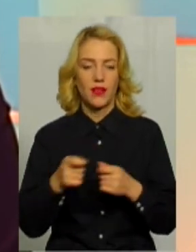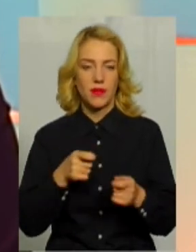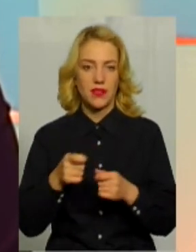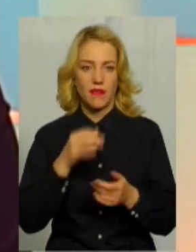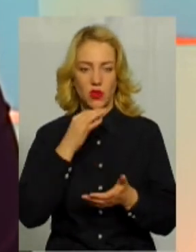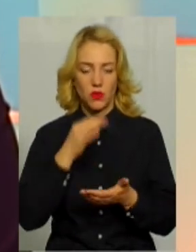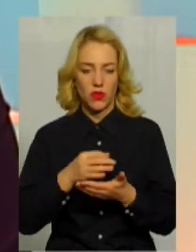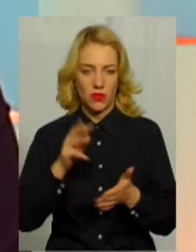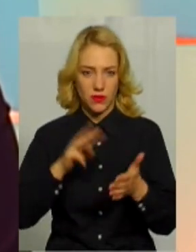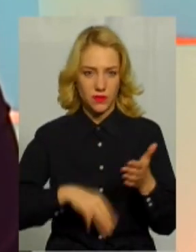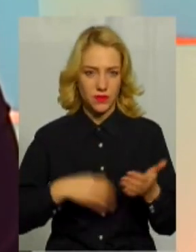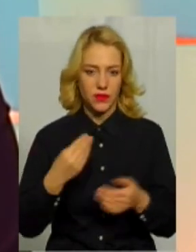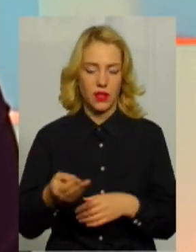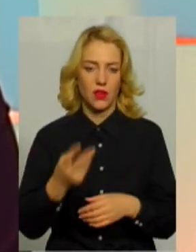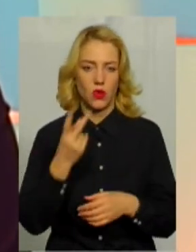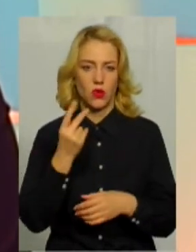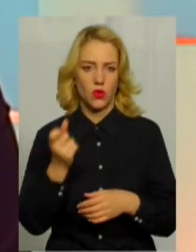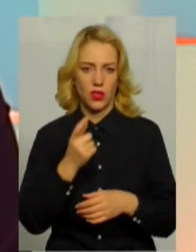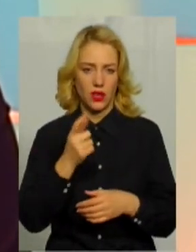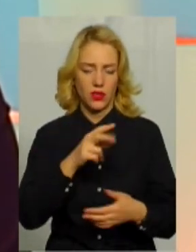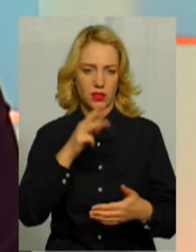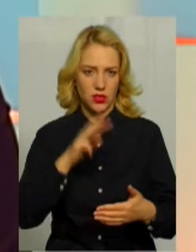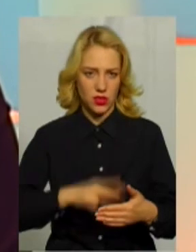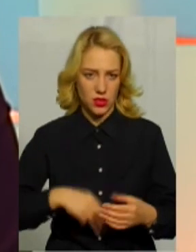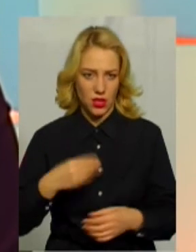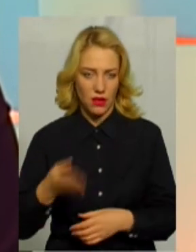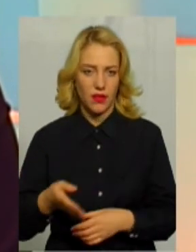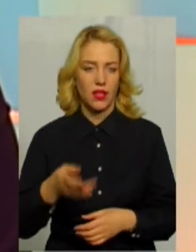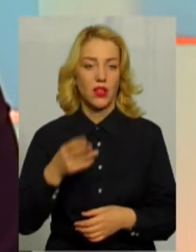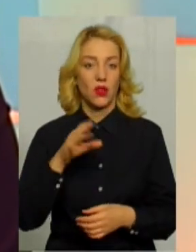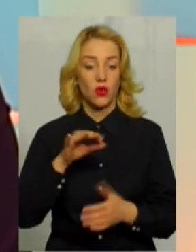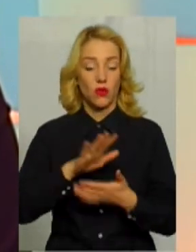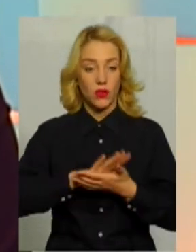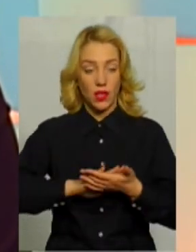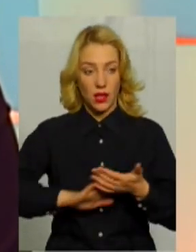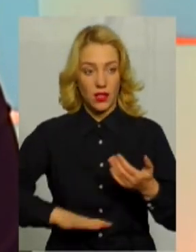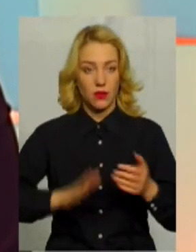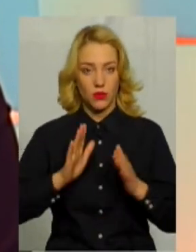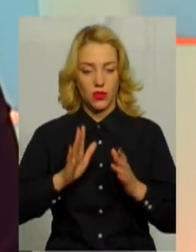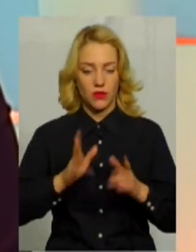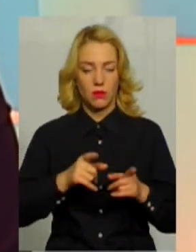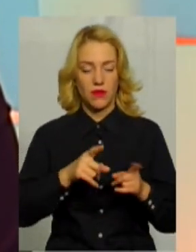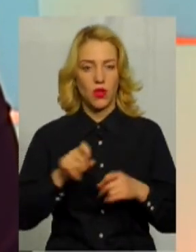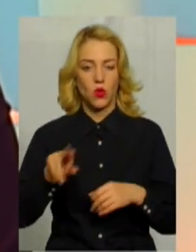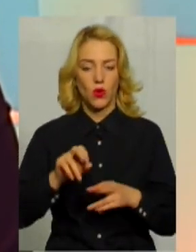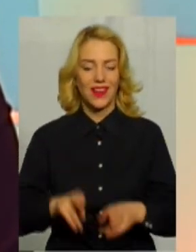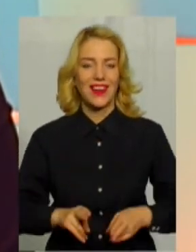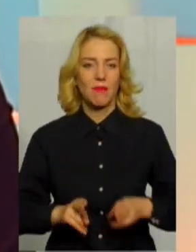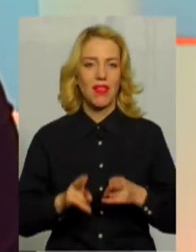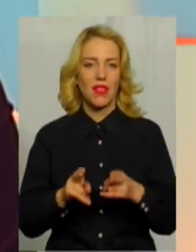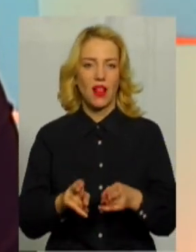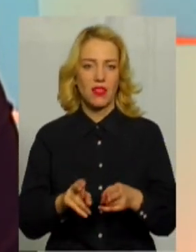відповідальності, вчинила, інший раз притягнулася до адміністративної відповідальності, то в подальшому вона буде притягнута вже до кримінальної